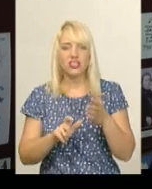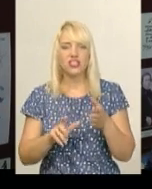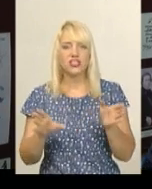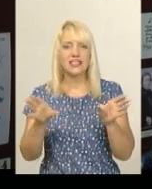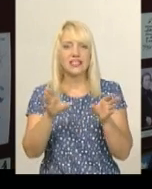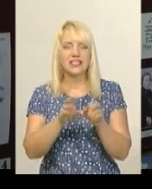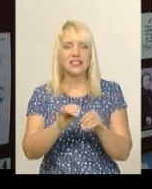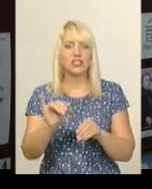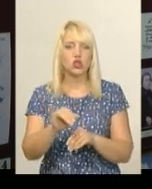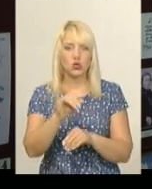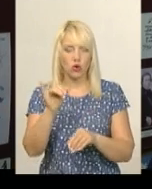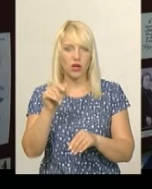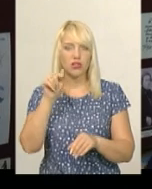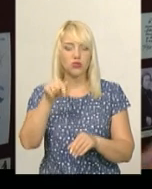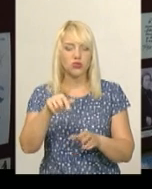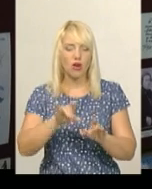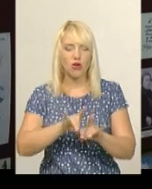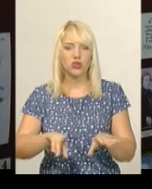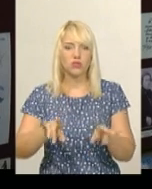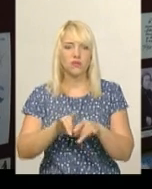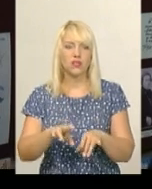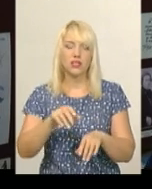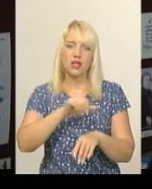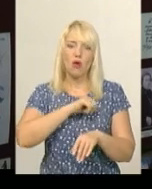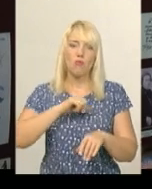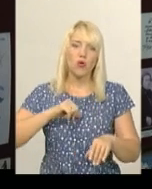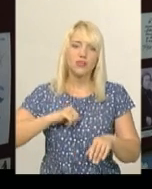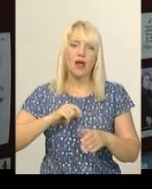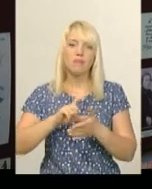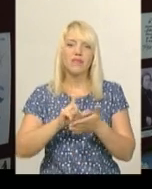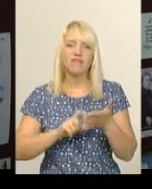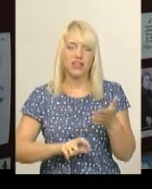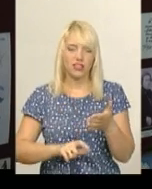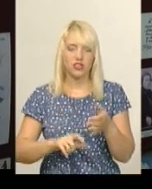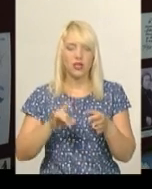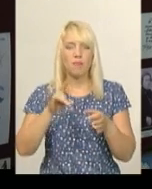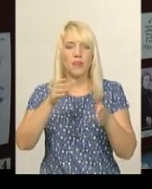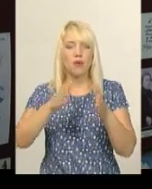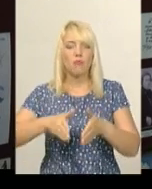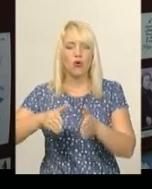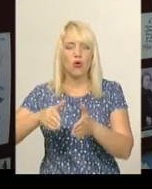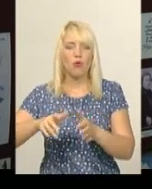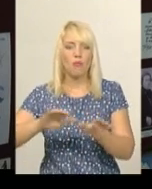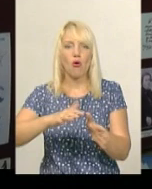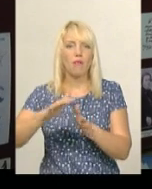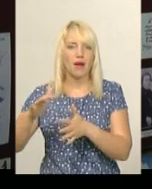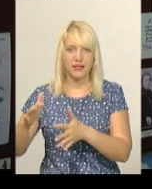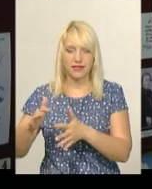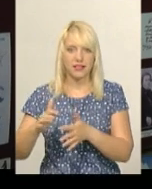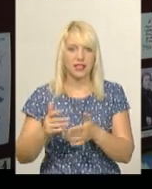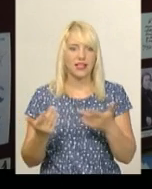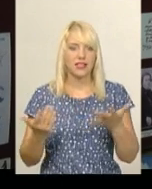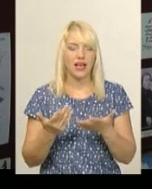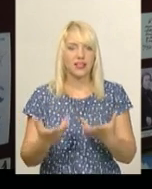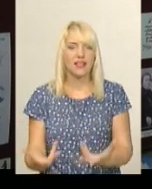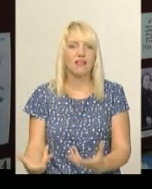І тут розповідається трошки про самі вірші, про якісь ті моменти, які дали натхнення для творення